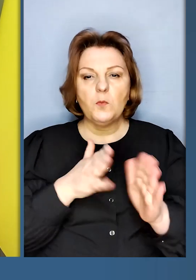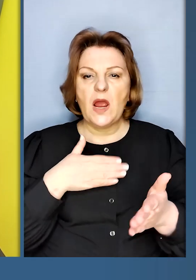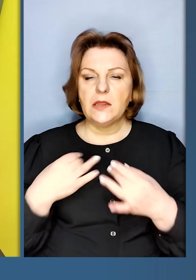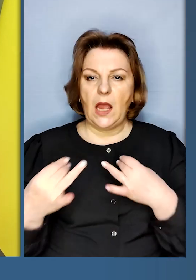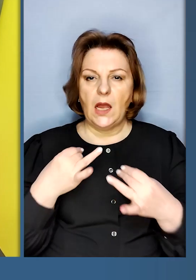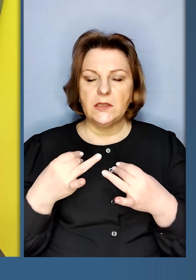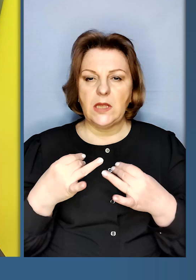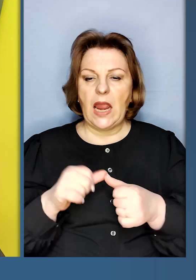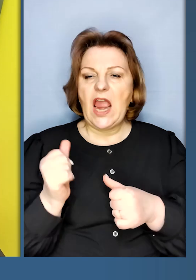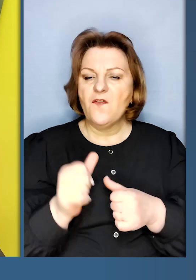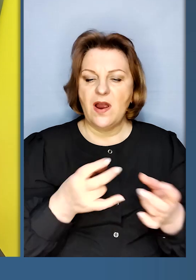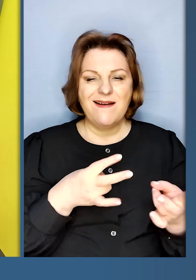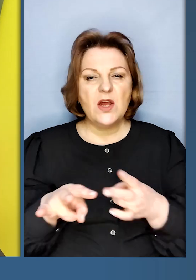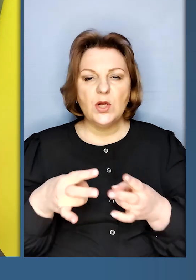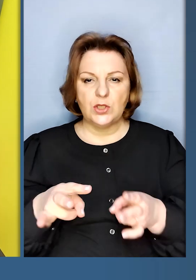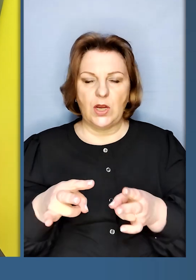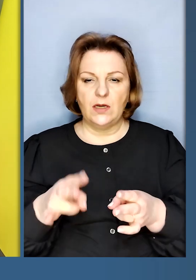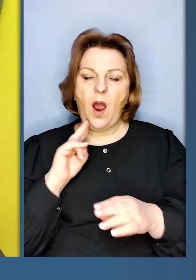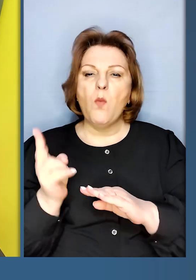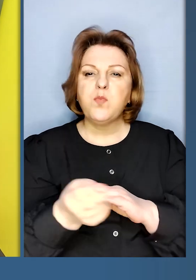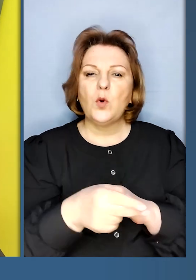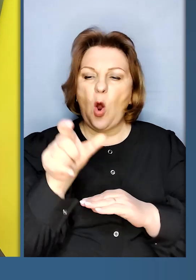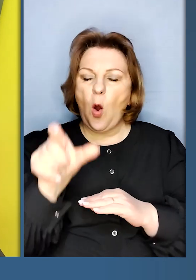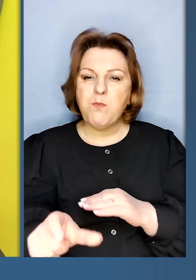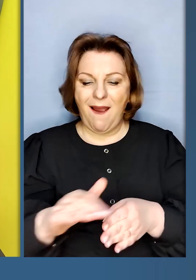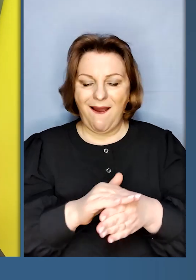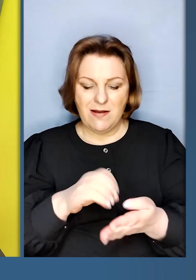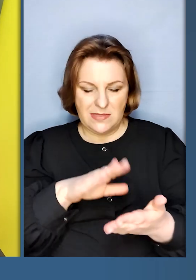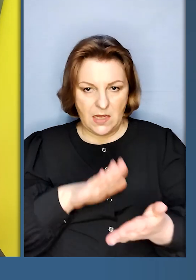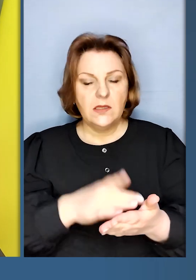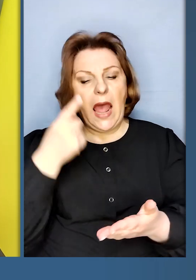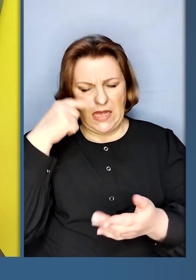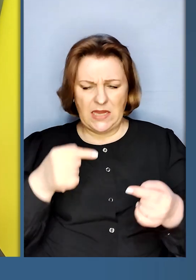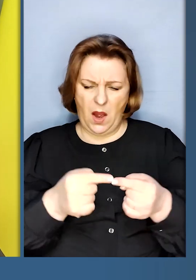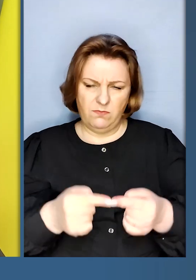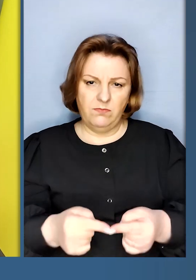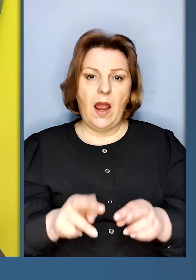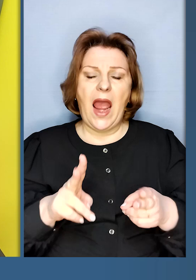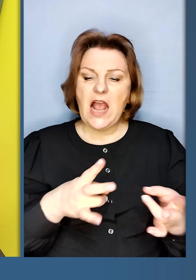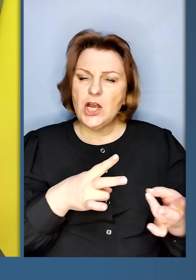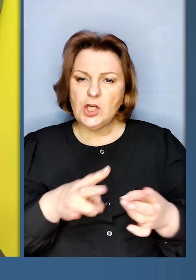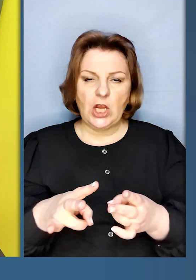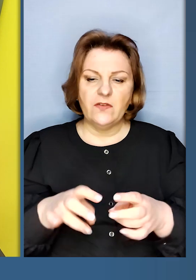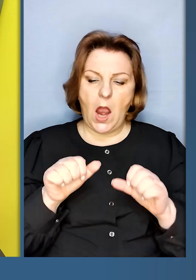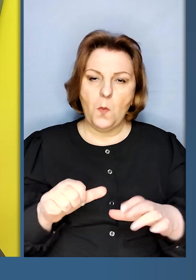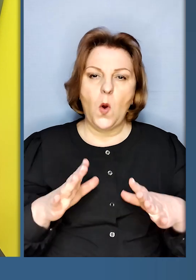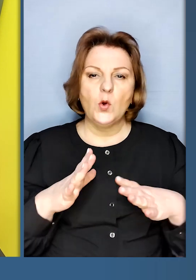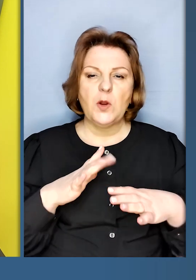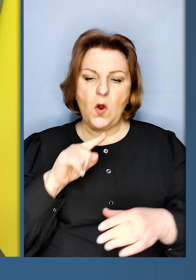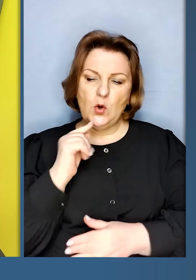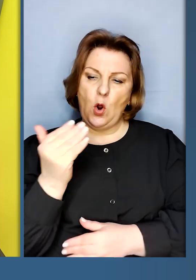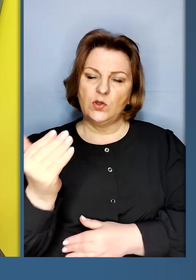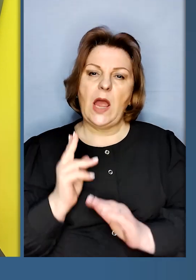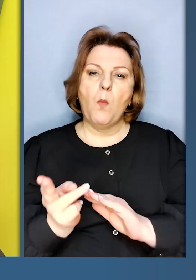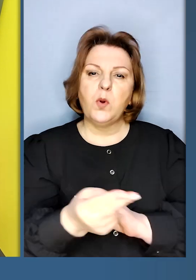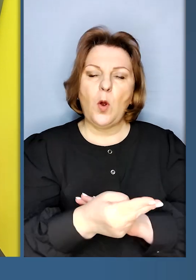зрозумію з нашої розмови, винятково шкідливих пропагандистів. А ми знаємо досконало, як шкідливою